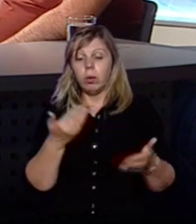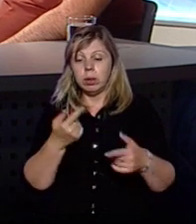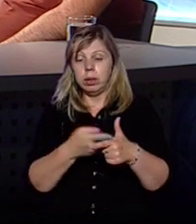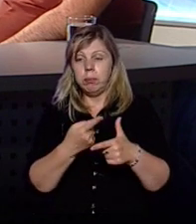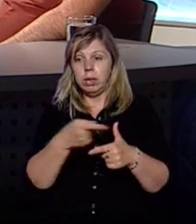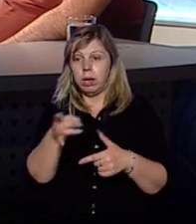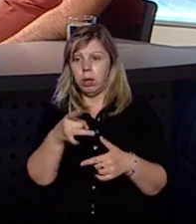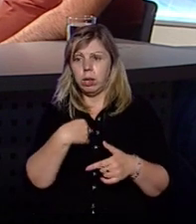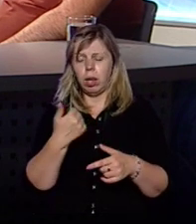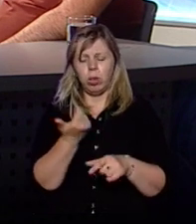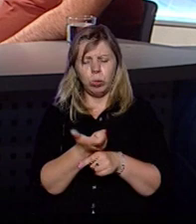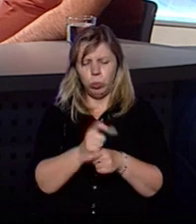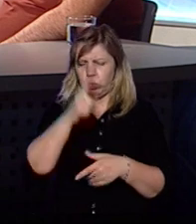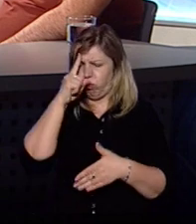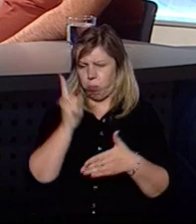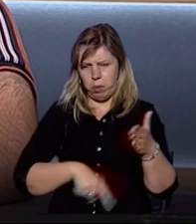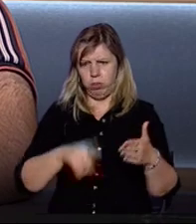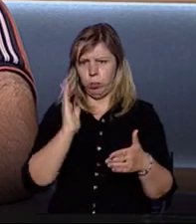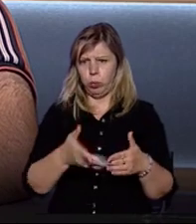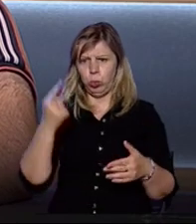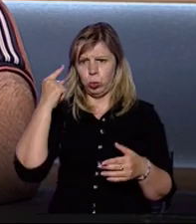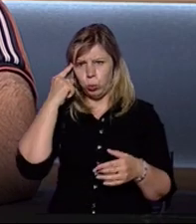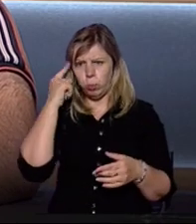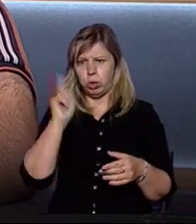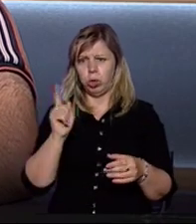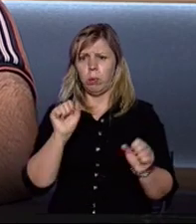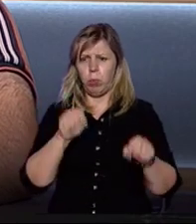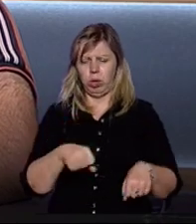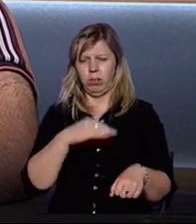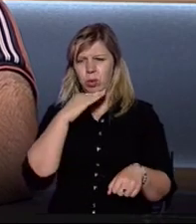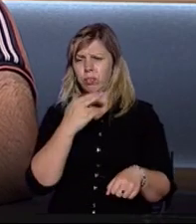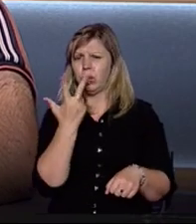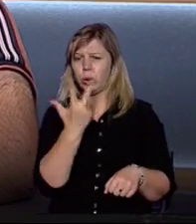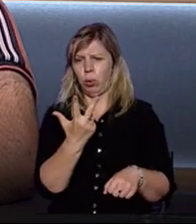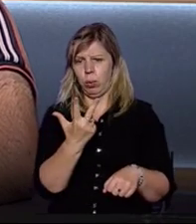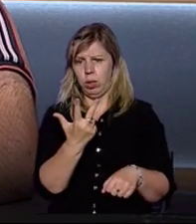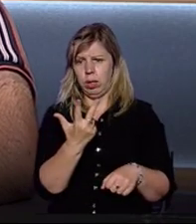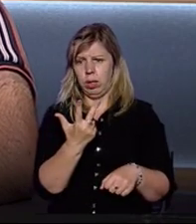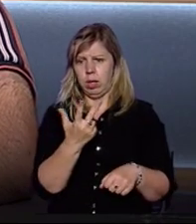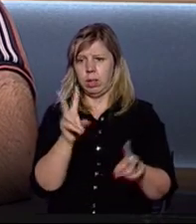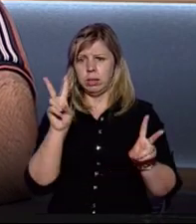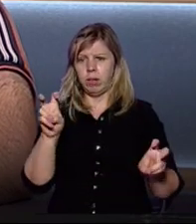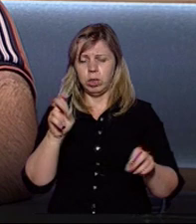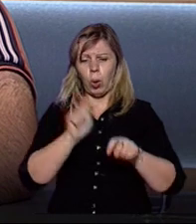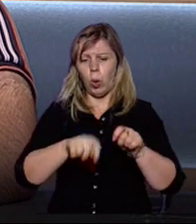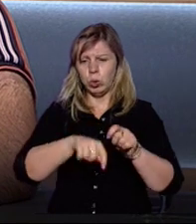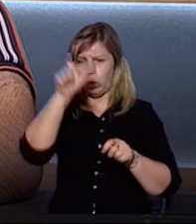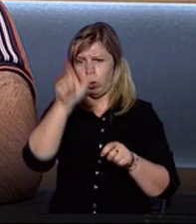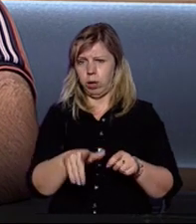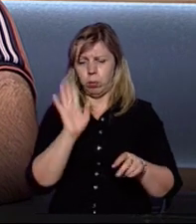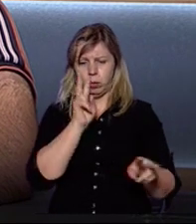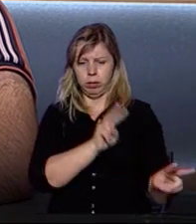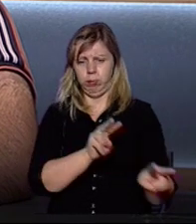дуже з певністю буду думати, що, можливо, достатньо тільки трьох так званих контролерів, які будуть